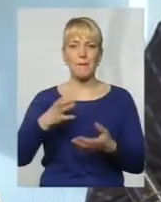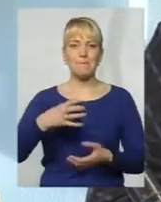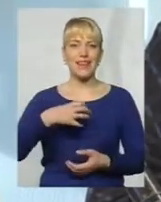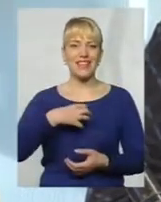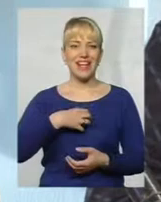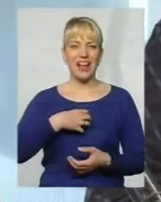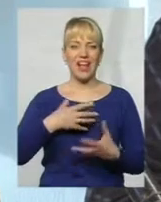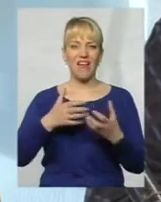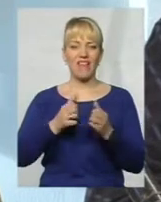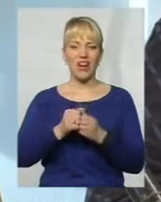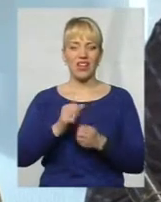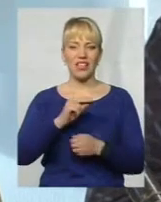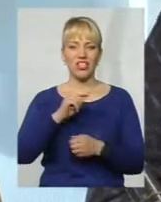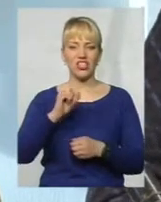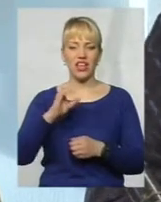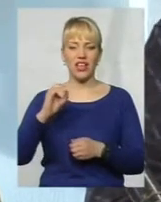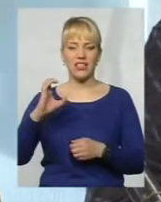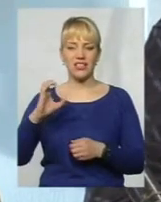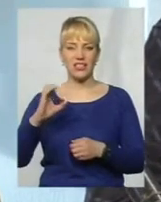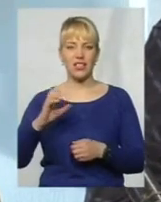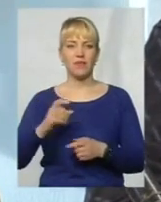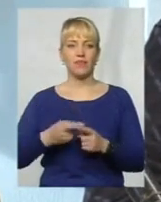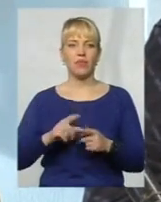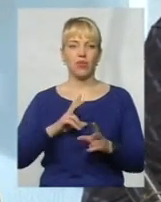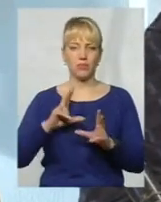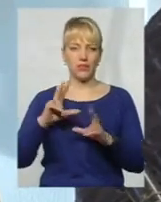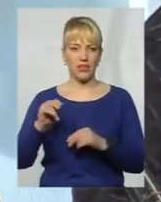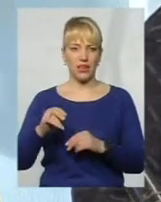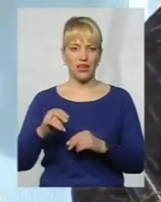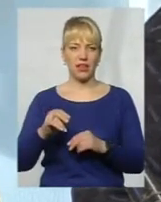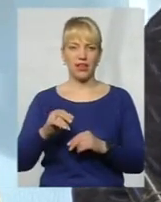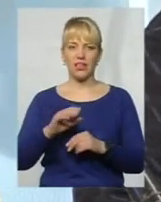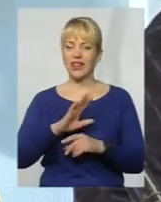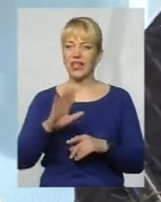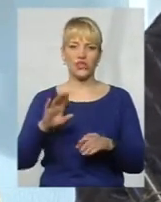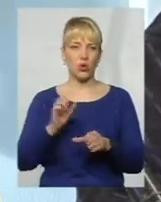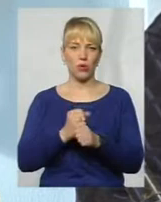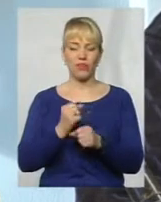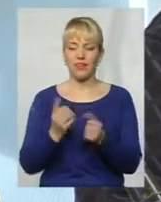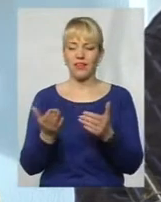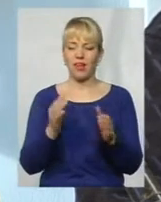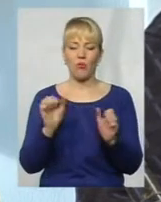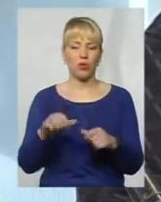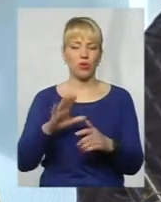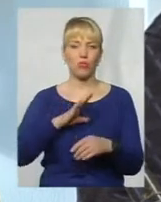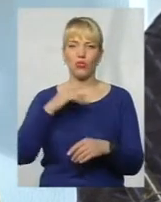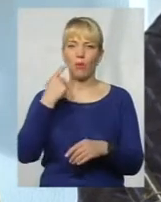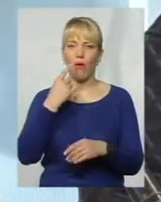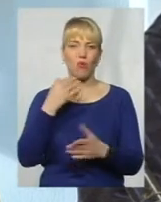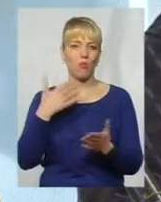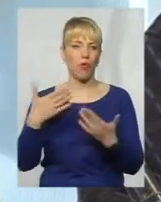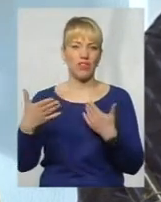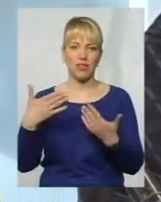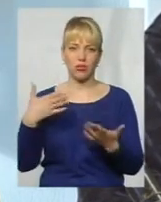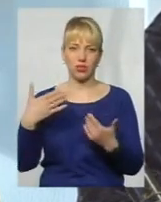виготовити, і то не зробили. Яка може бути мова про відношення? Відношення до